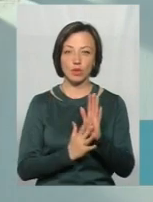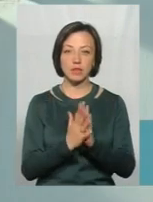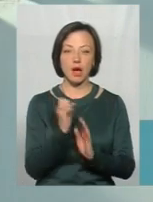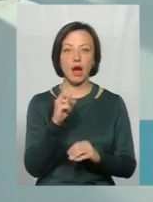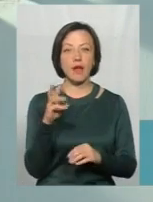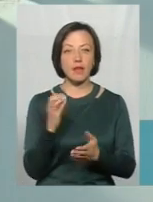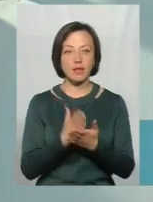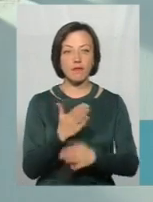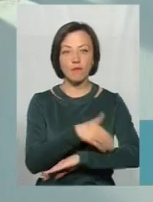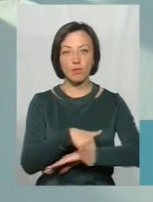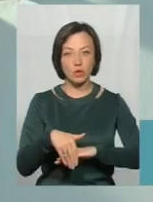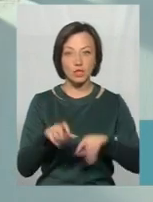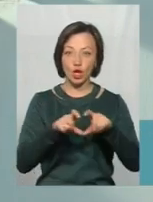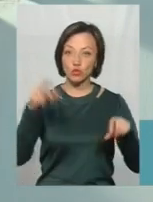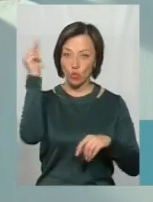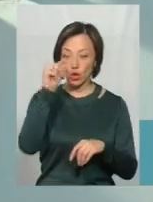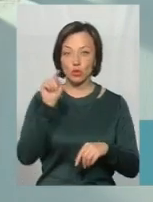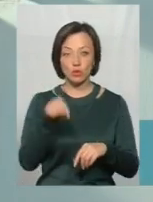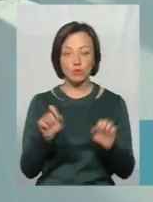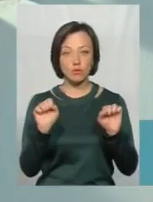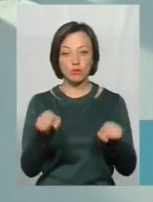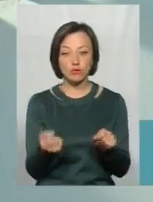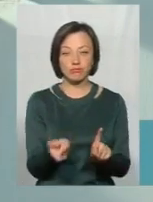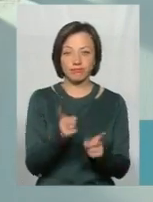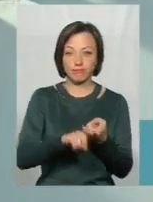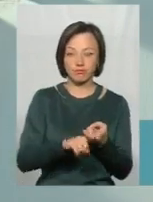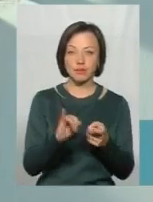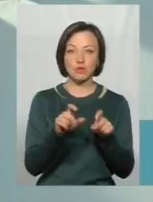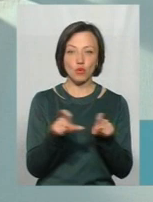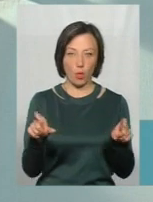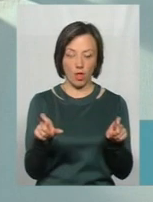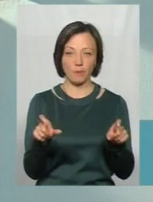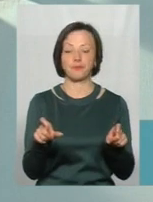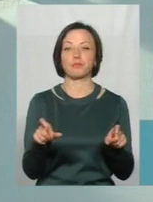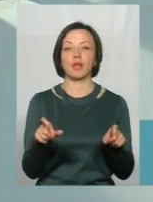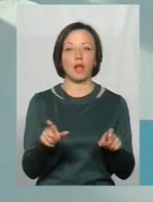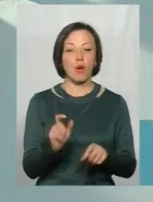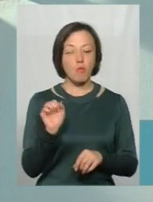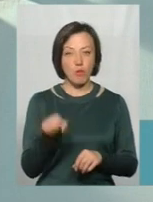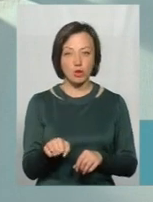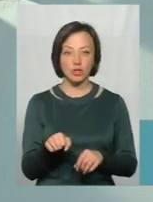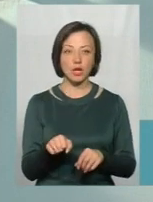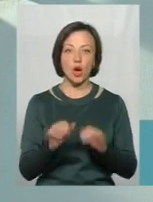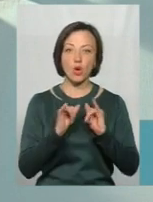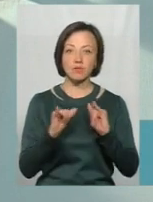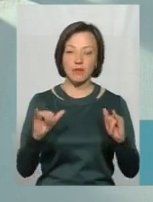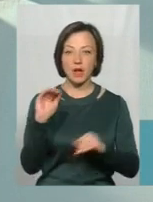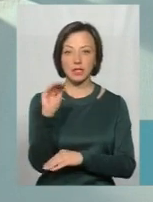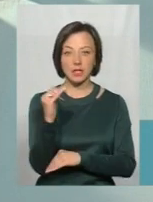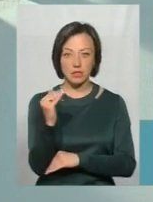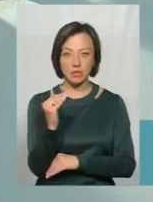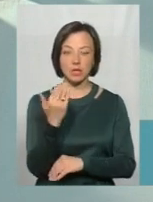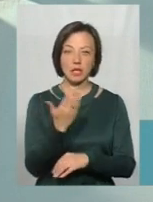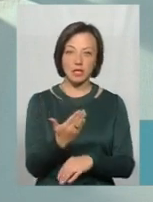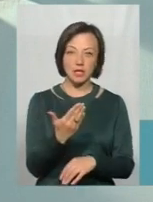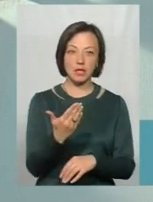Але є ще вулиця, і є школа. І отут якраз може підключитись якраз і школа. Тобто вона може розвивати дитину, тобто